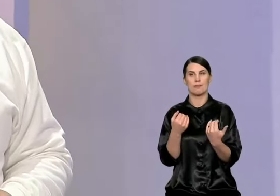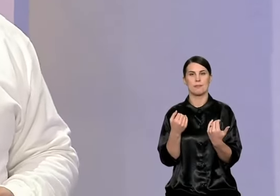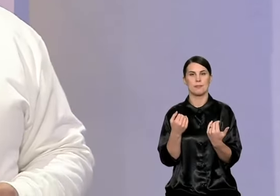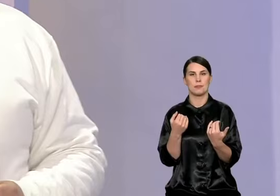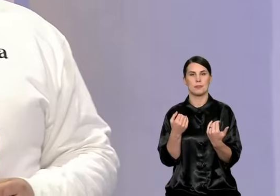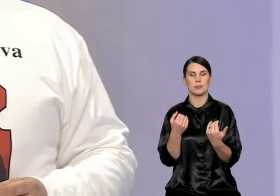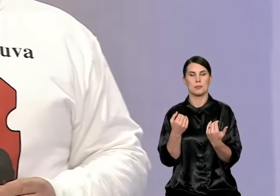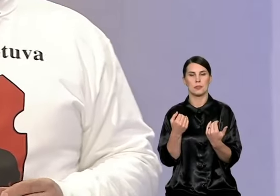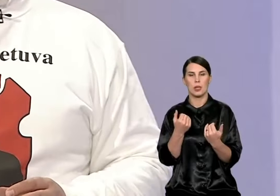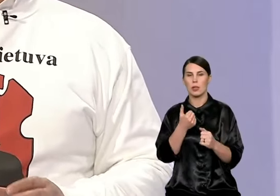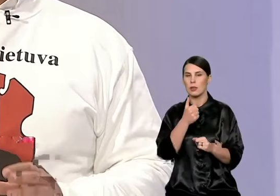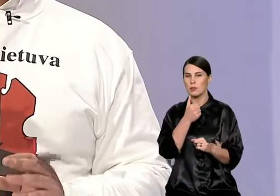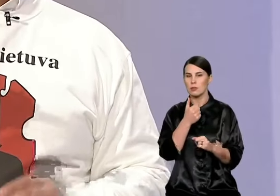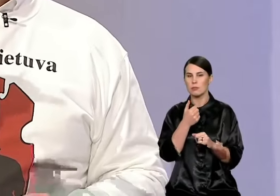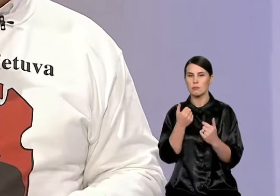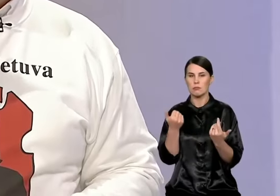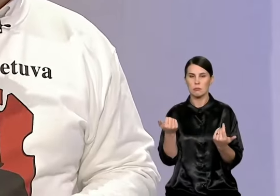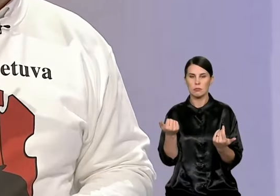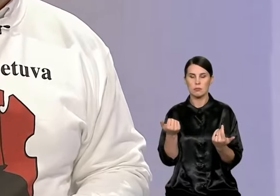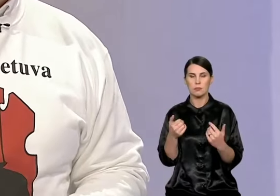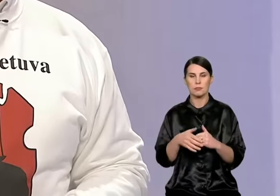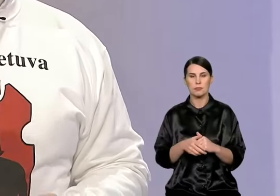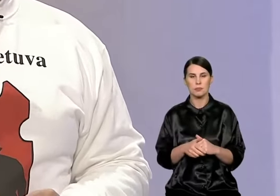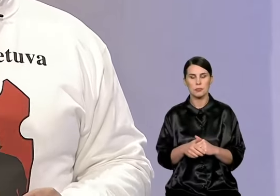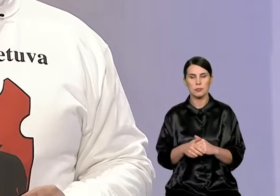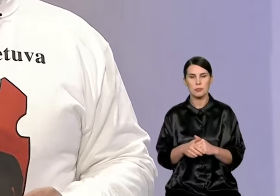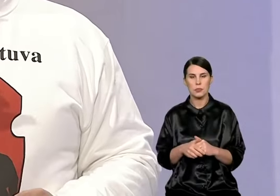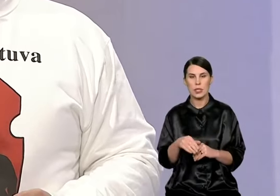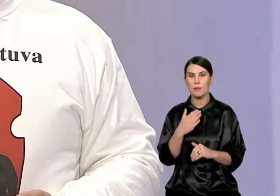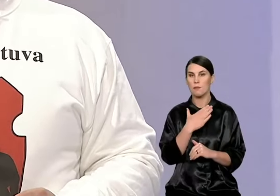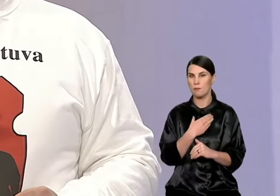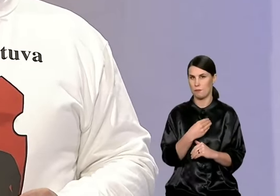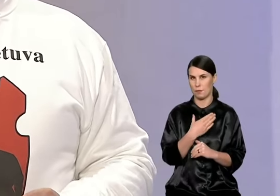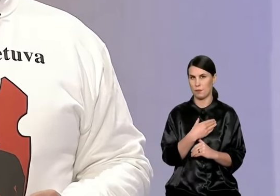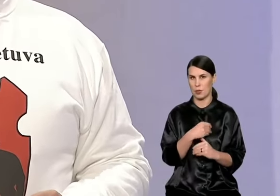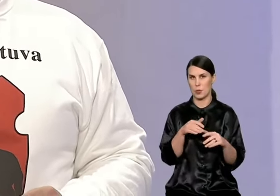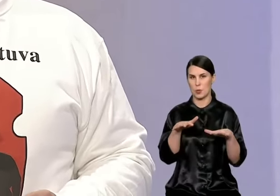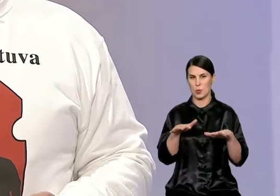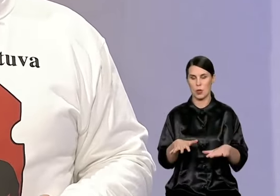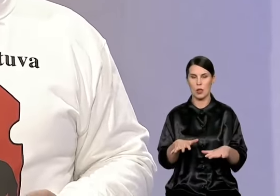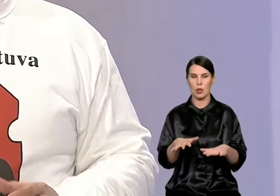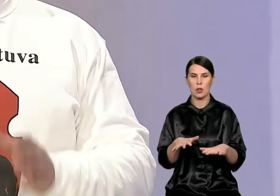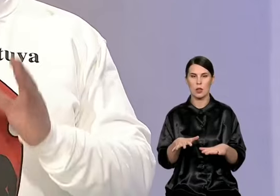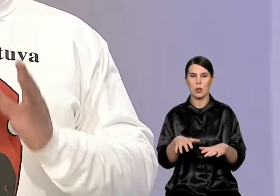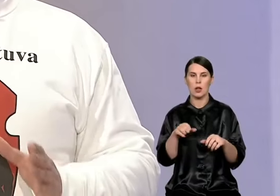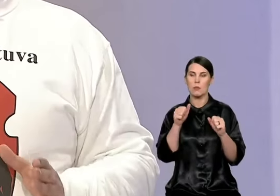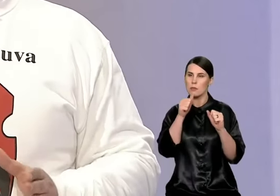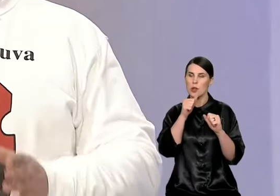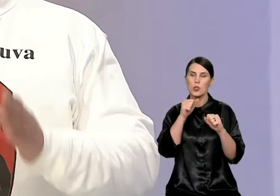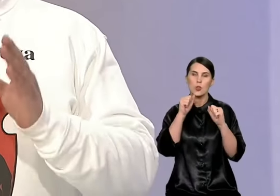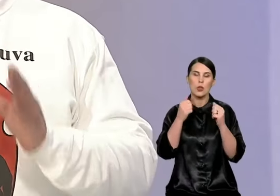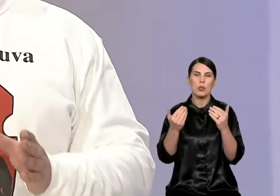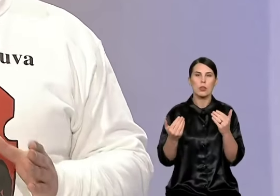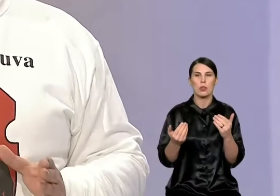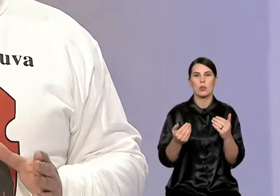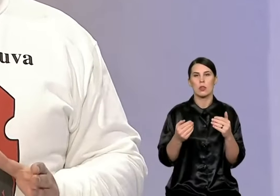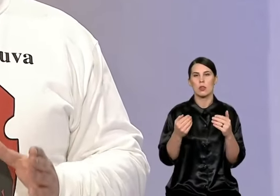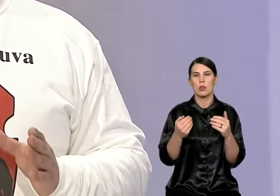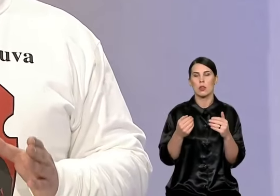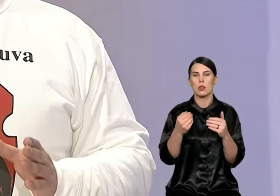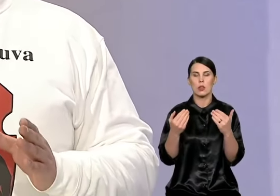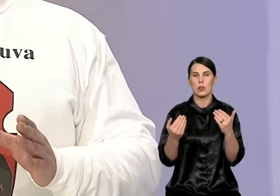Tuo pačiu netgi sieksime, kad Vilniuje atsirastų didelio pralaidumo transportas. Mūsų siūlymas buvo